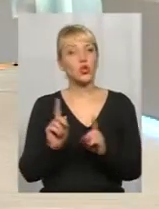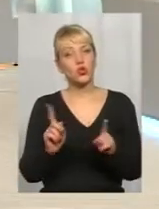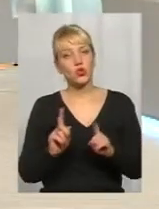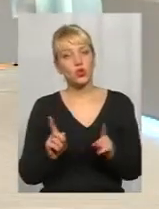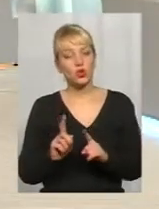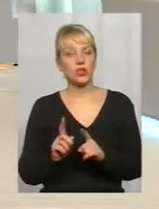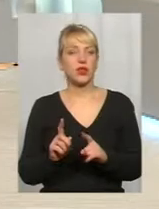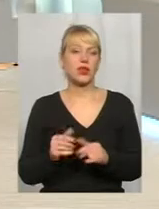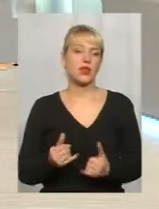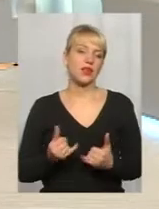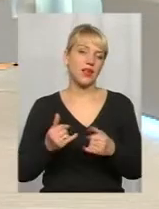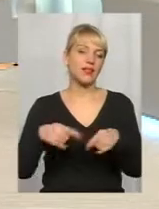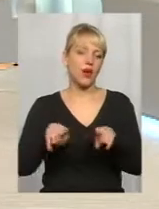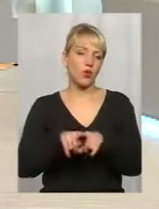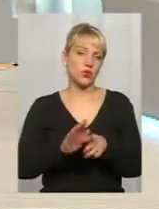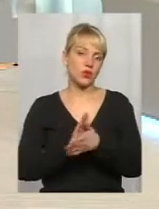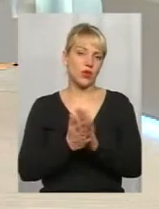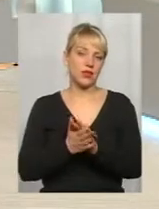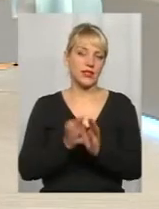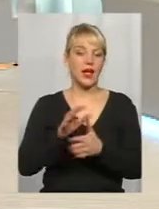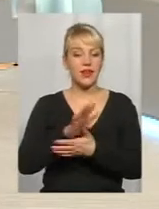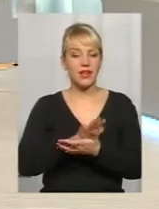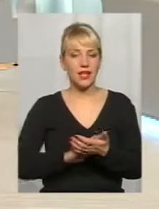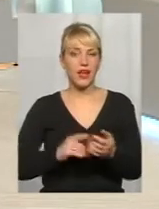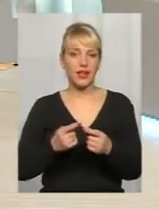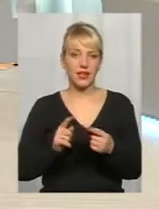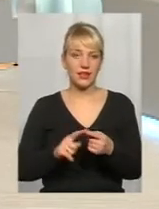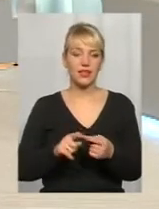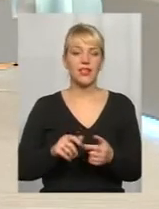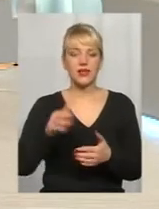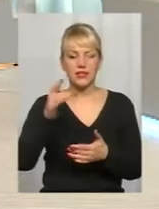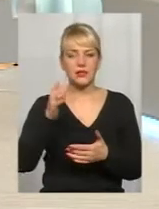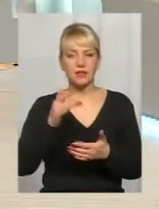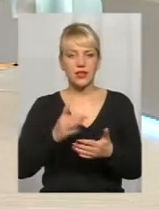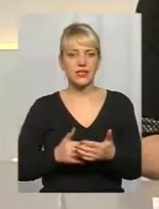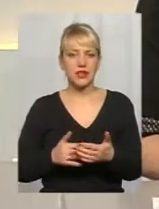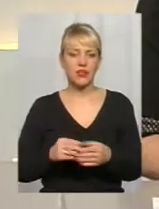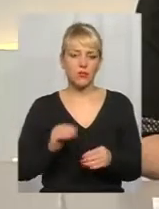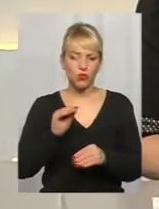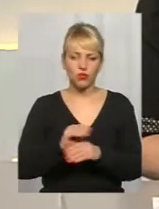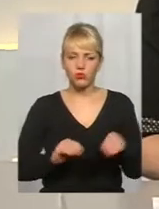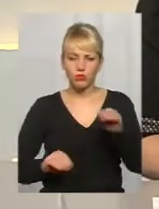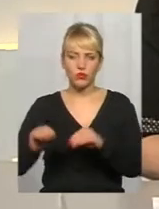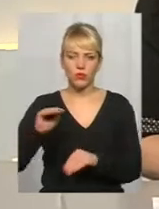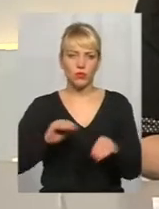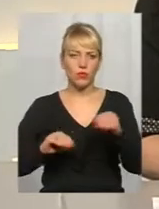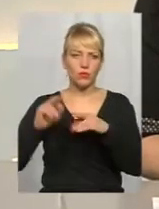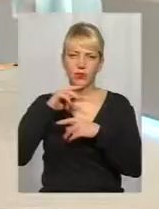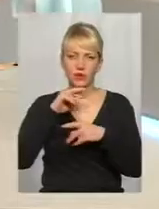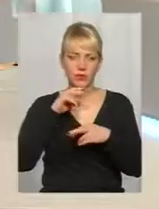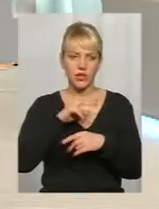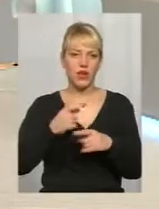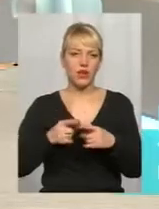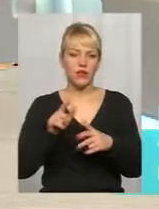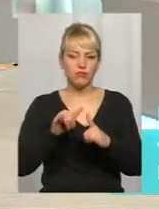симптоматическое для этой ситуации. Далі этот список обрастал, обрастал, обрастал препаратами, дальше он стал уже каким-то неуправляемым в плане